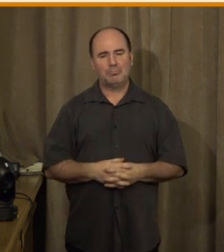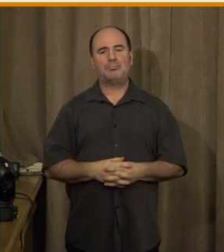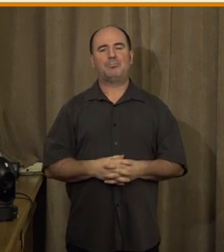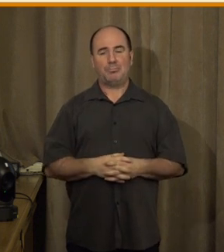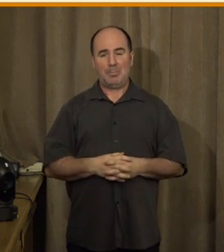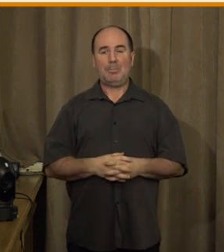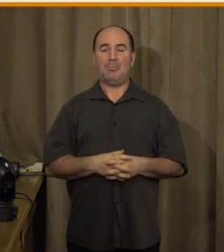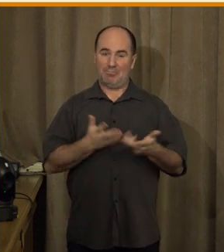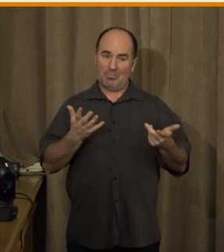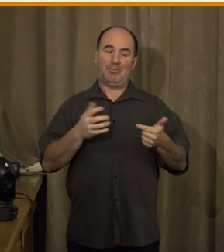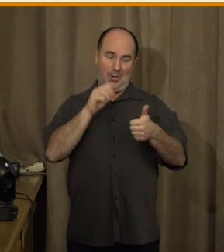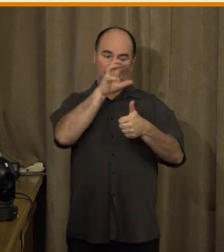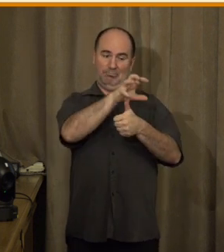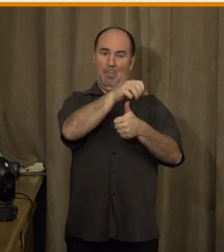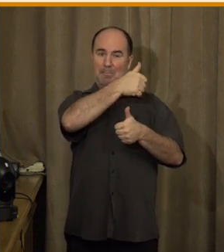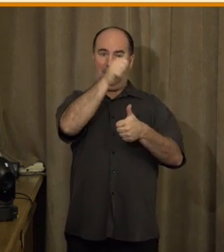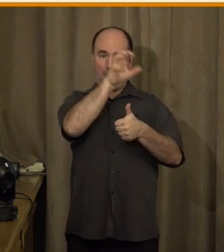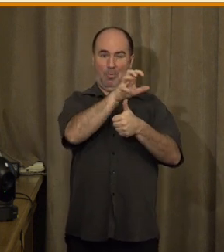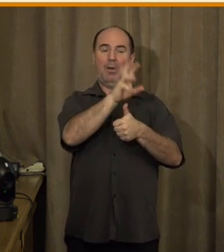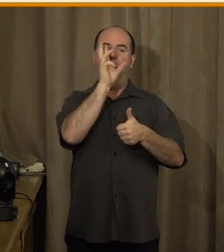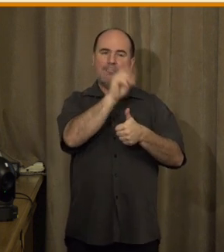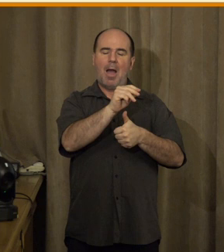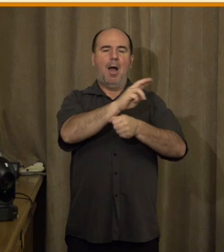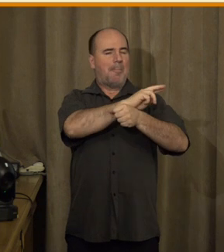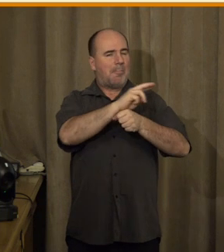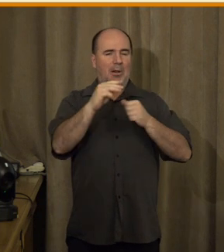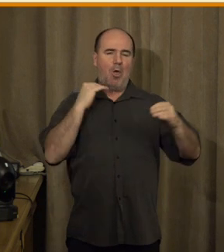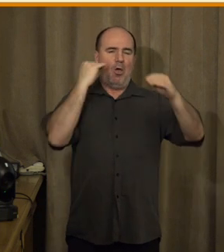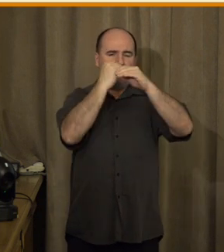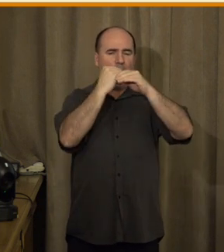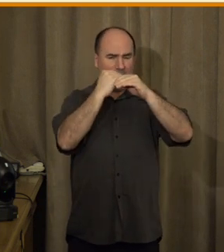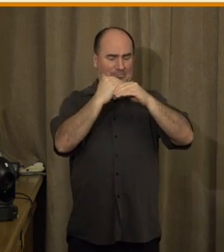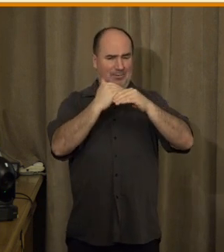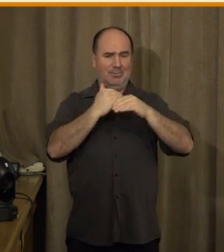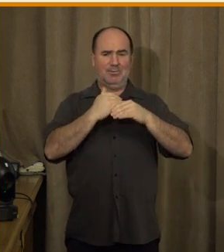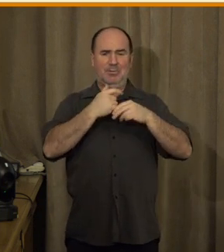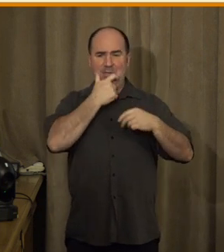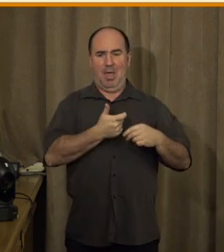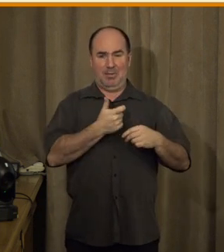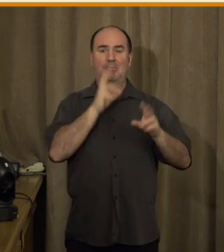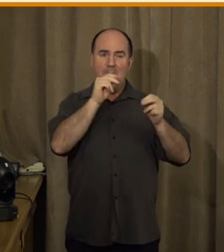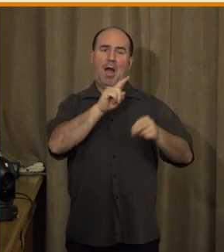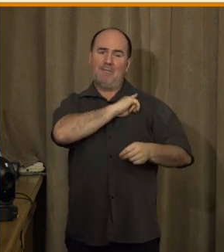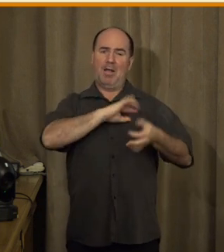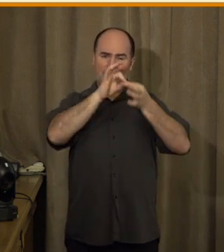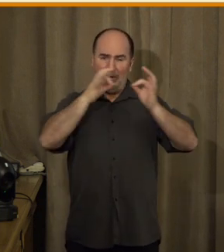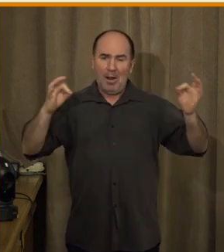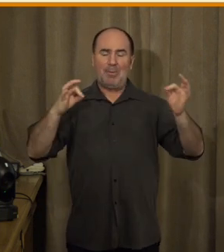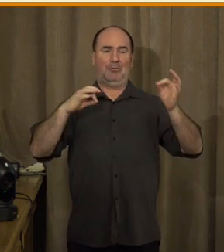skutečně je plnohodnotný jazyk. Je to jazyk, který má svoji gramatiku, má struktury,